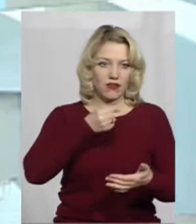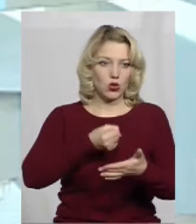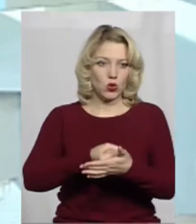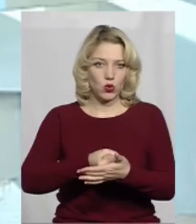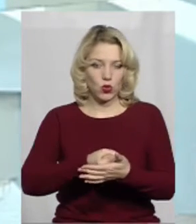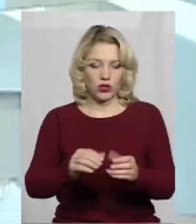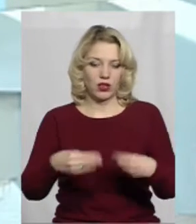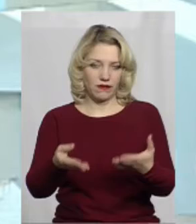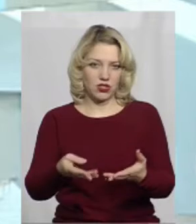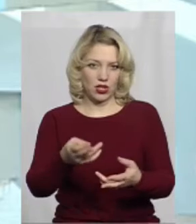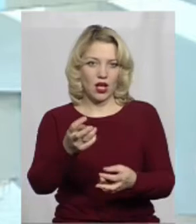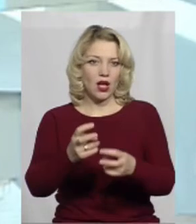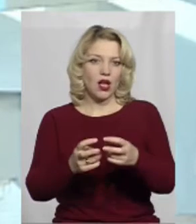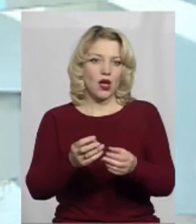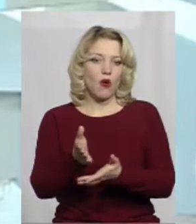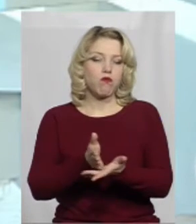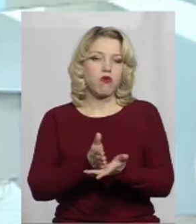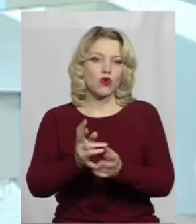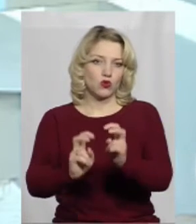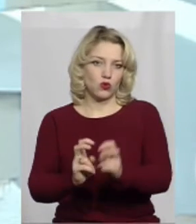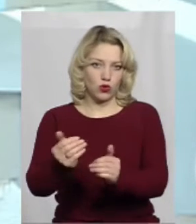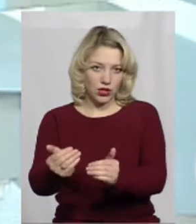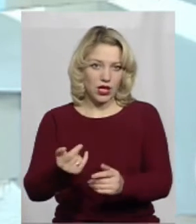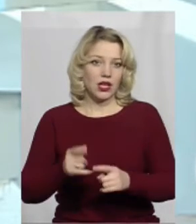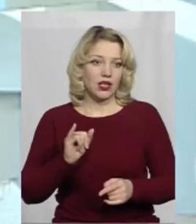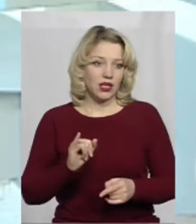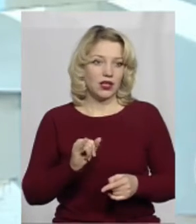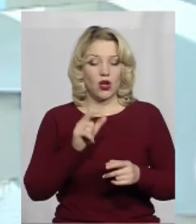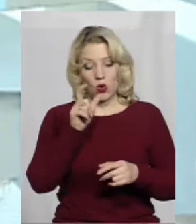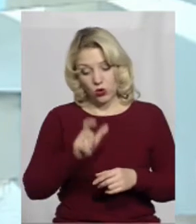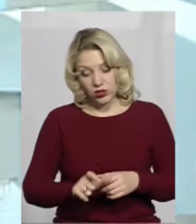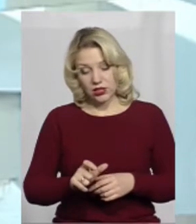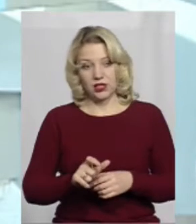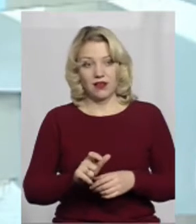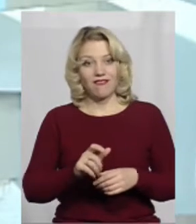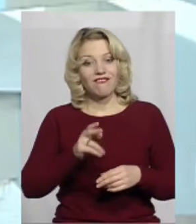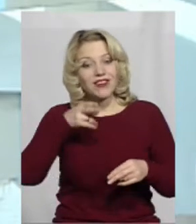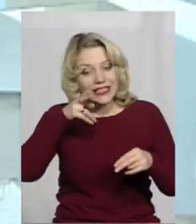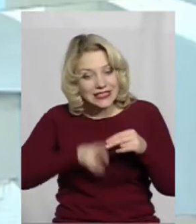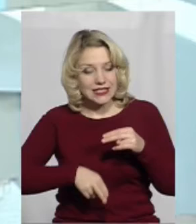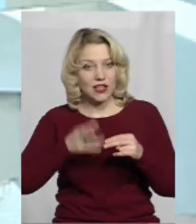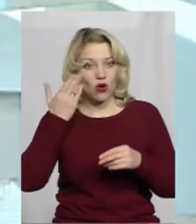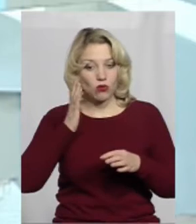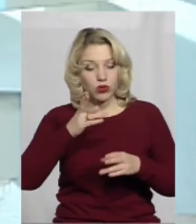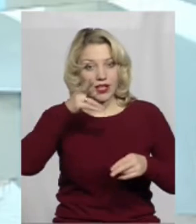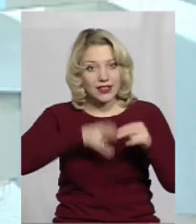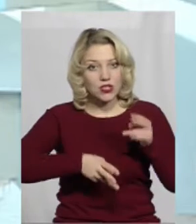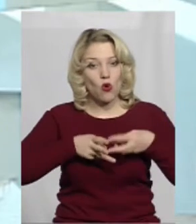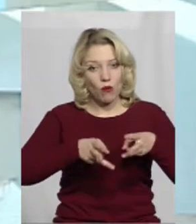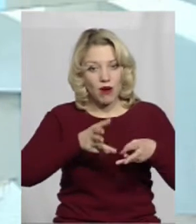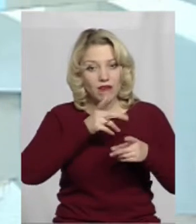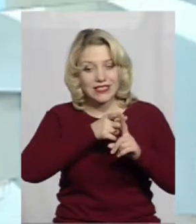надавача послуги. Людина буде задіяна в цьому процесі, скажімо так, вже в кінці опалювального періоду, коли